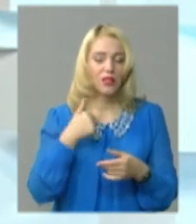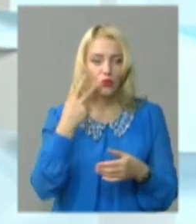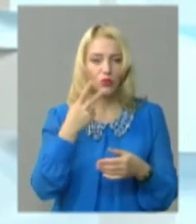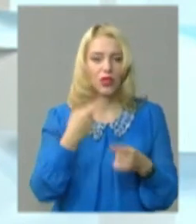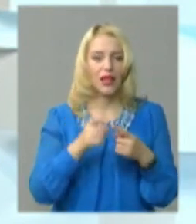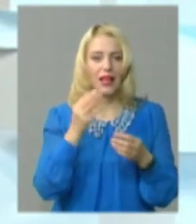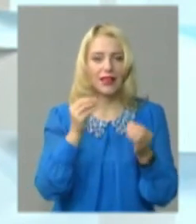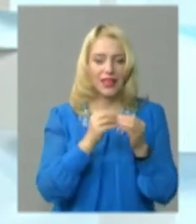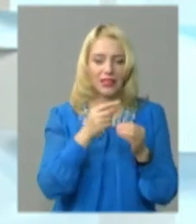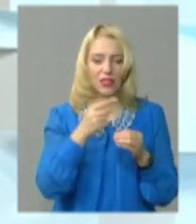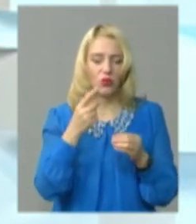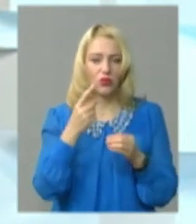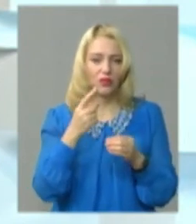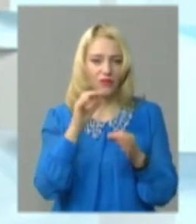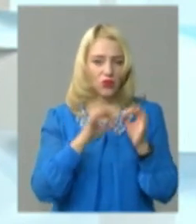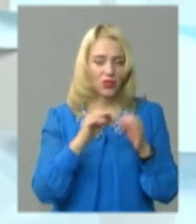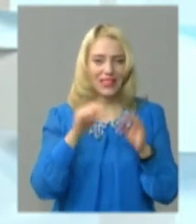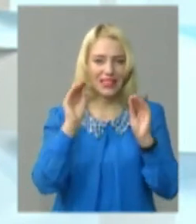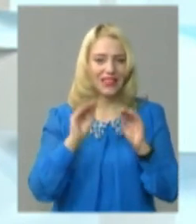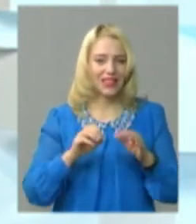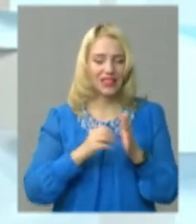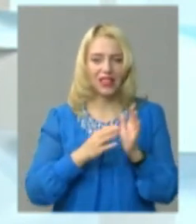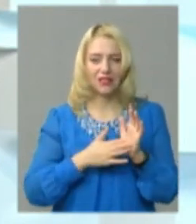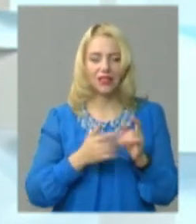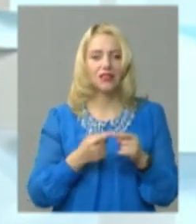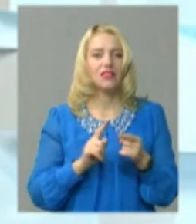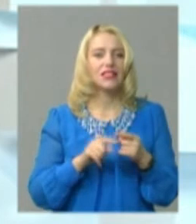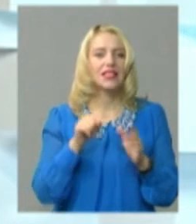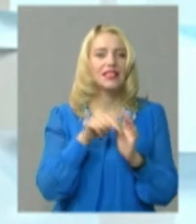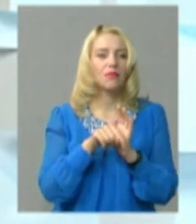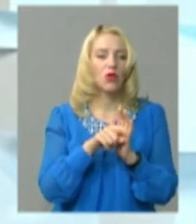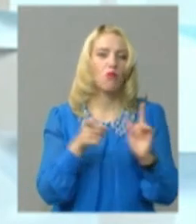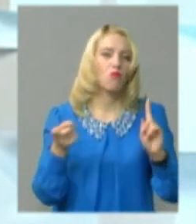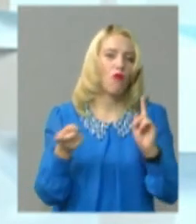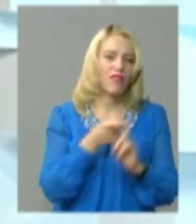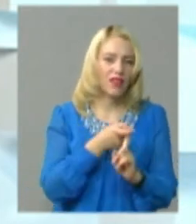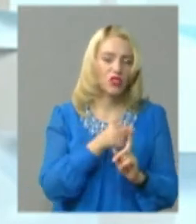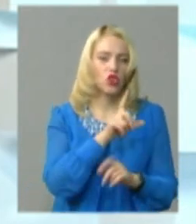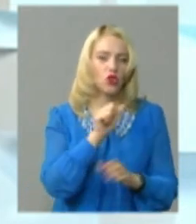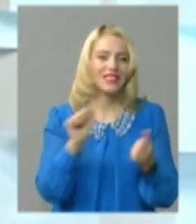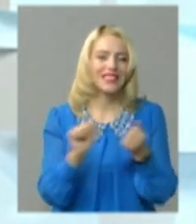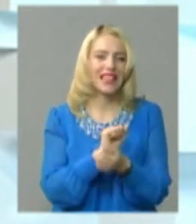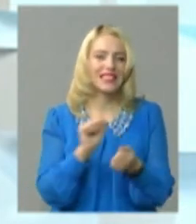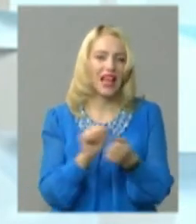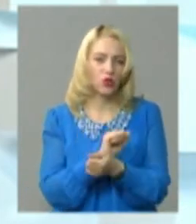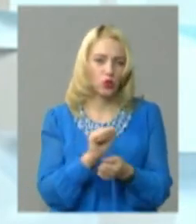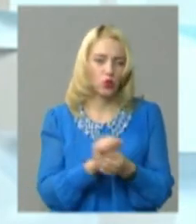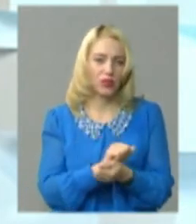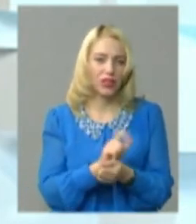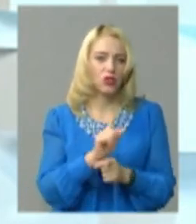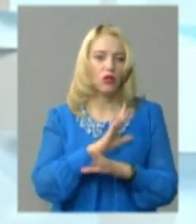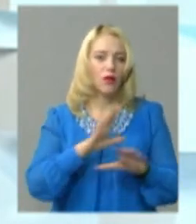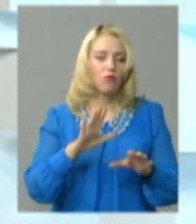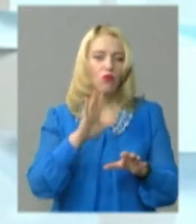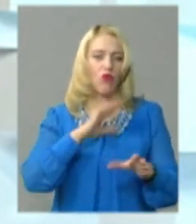10,1% статистичних данів, воно іменно пов'язано і за засухи, і за того, що не